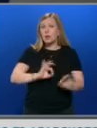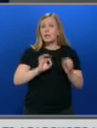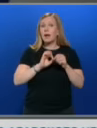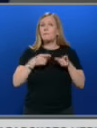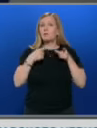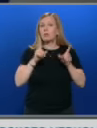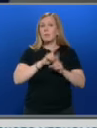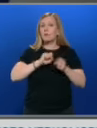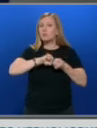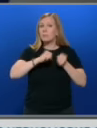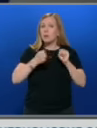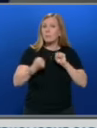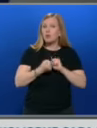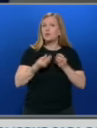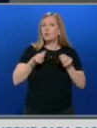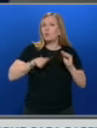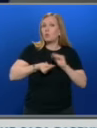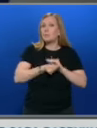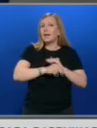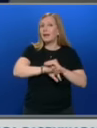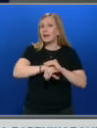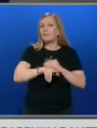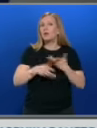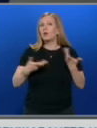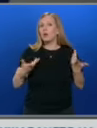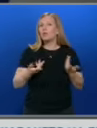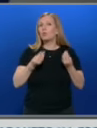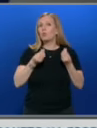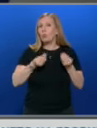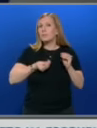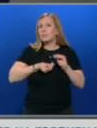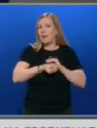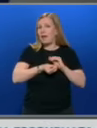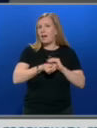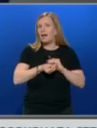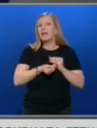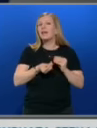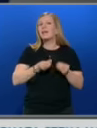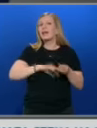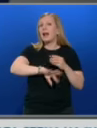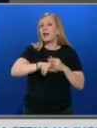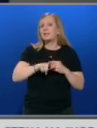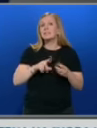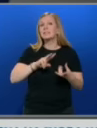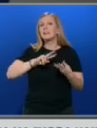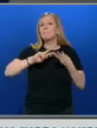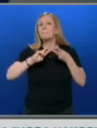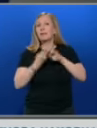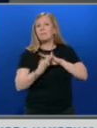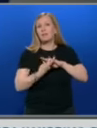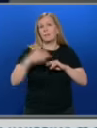не може да се пребори с корупцията и кражбите тогава, когато корупцията и кражбите са превърнати в държавна политика.